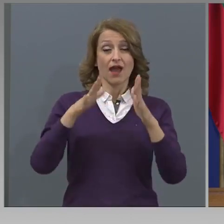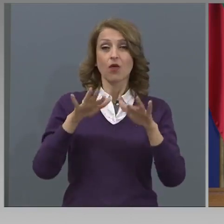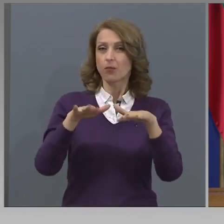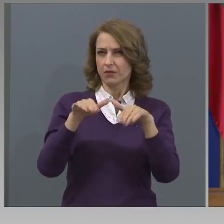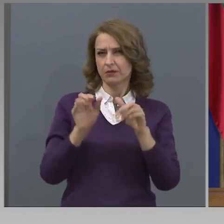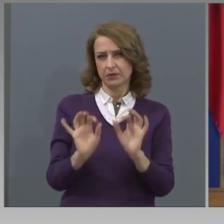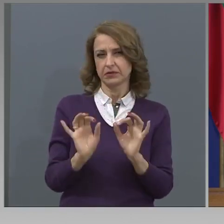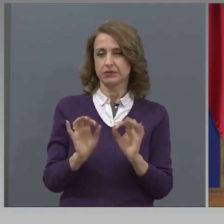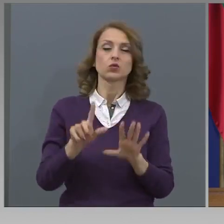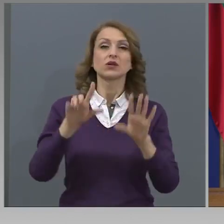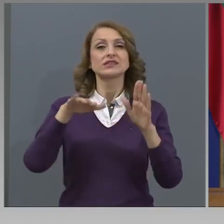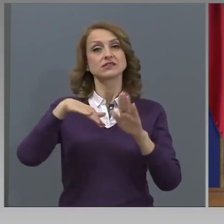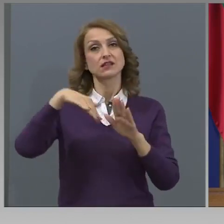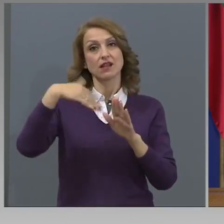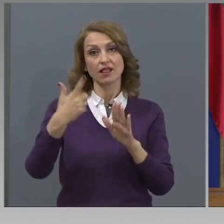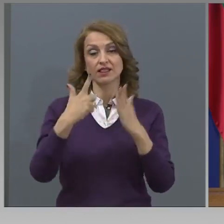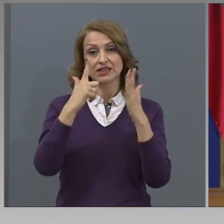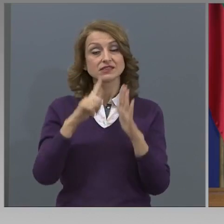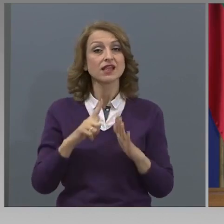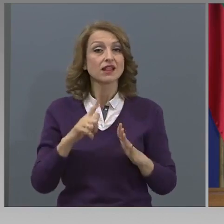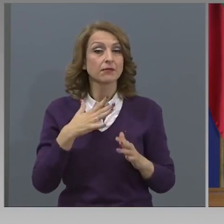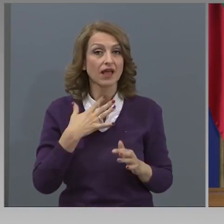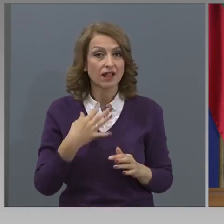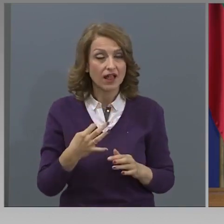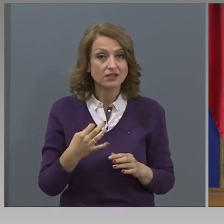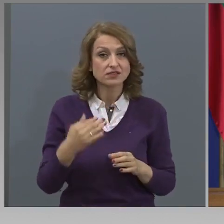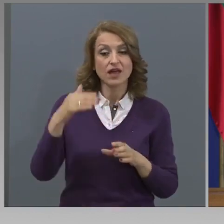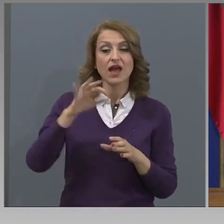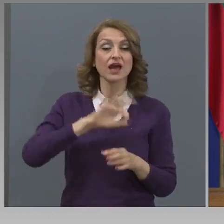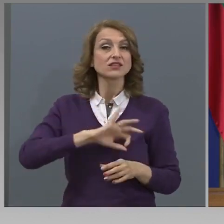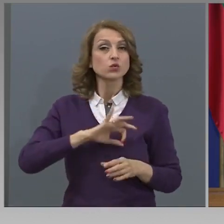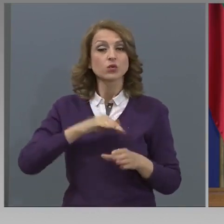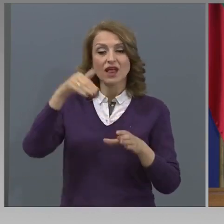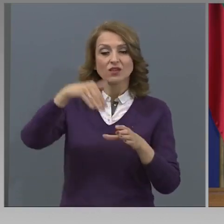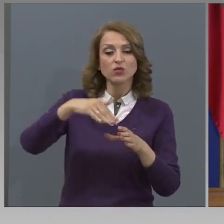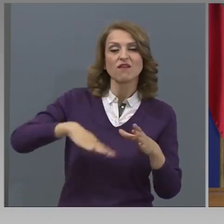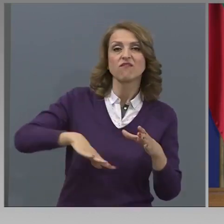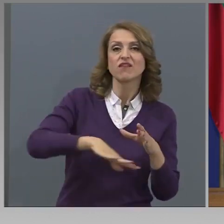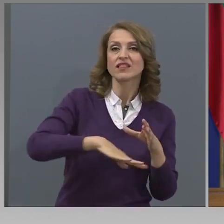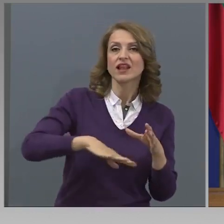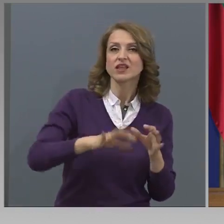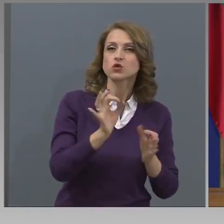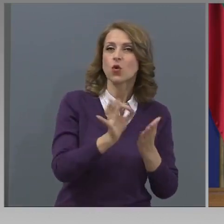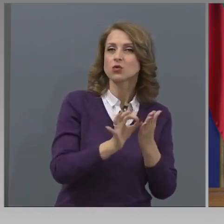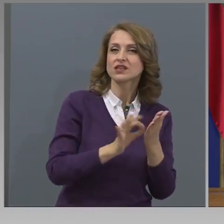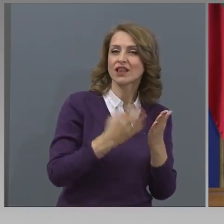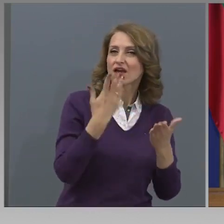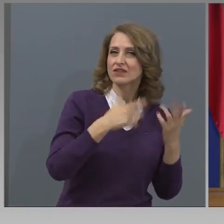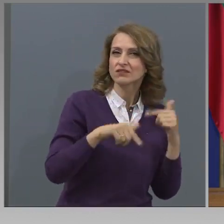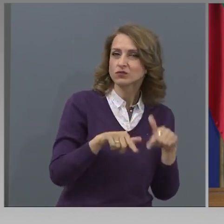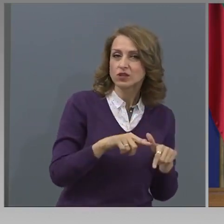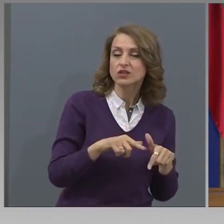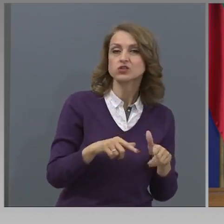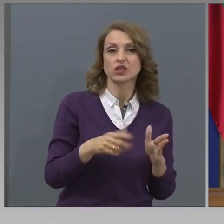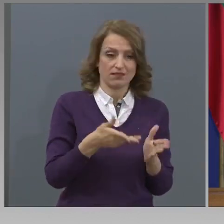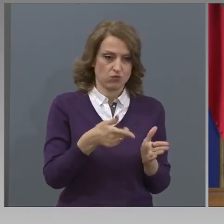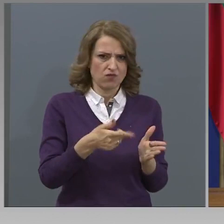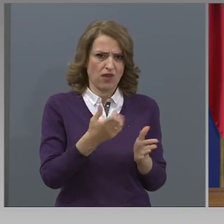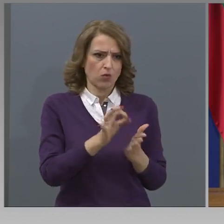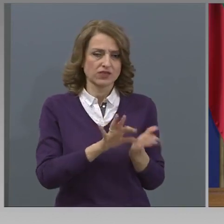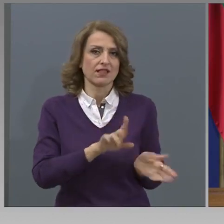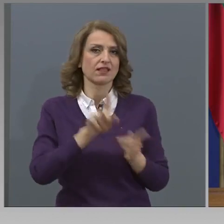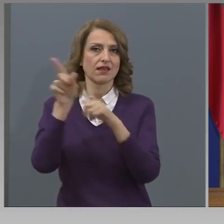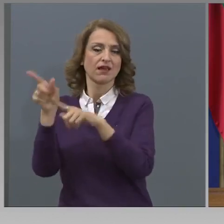седми клас на базата на резултатите от вътрешното оцениване, много хора ще